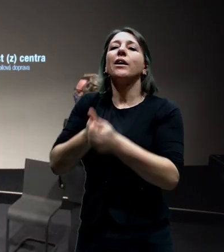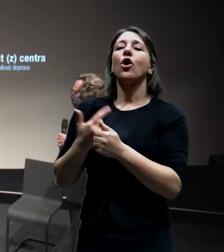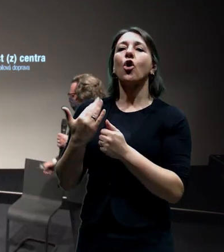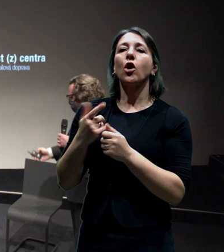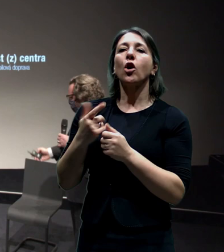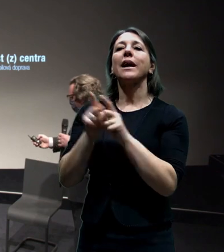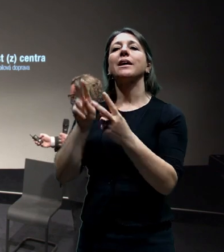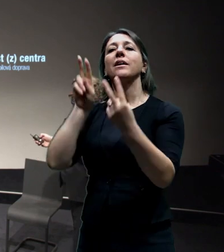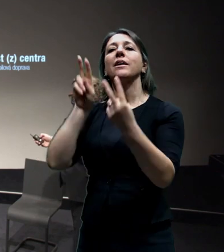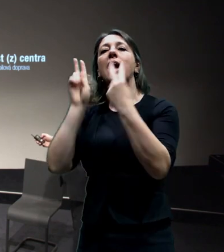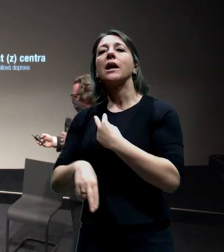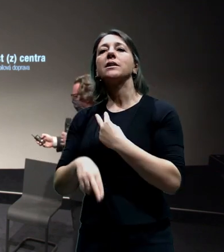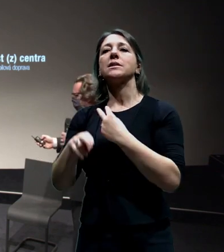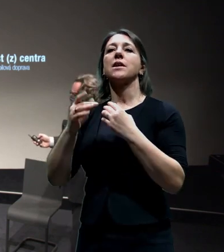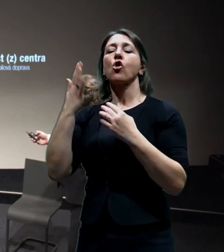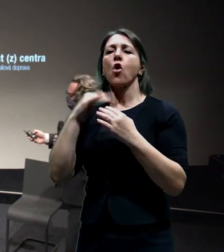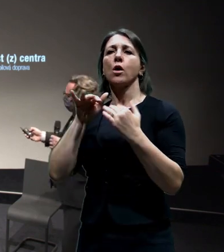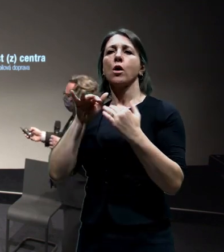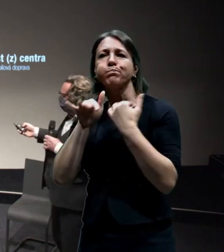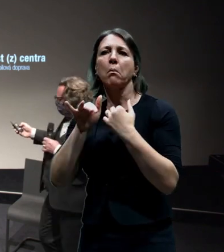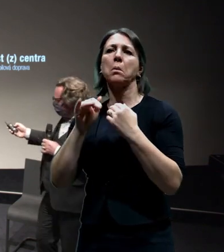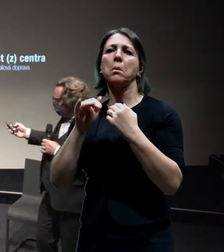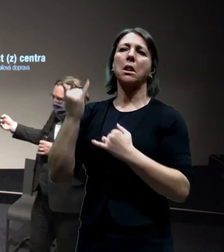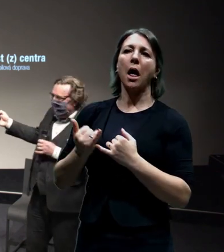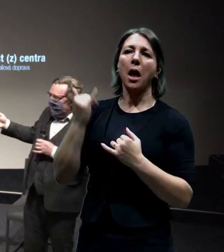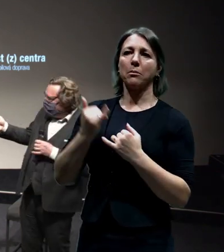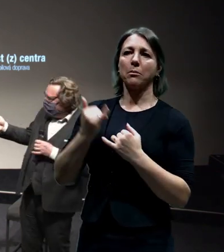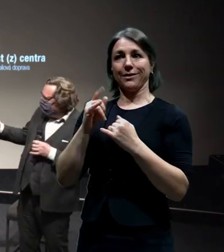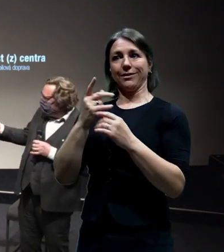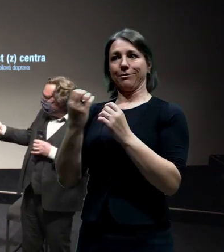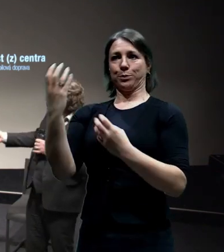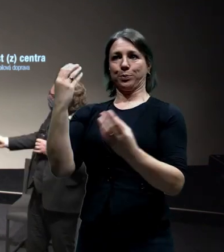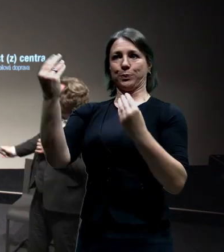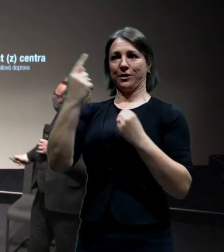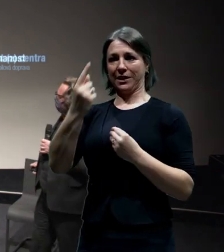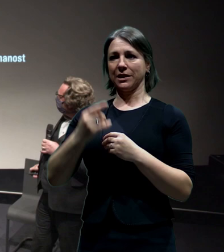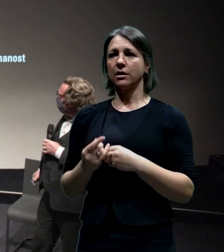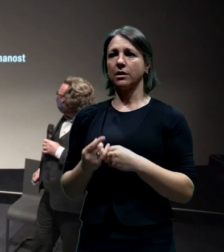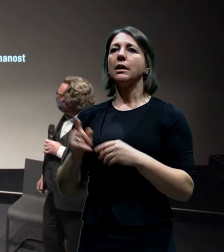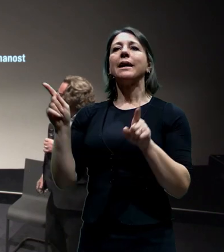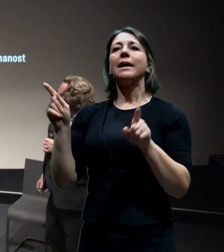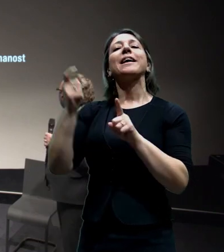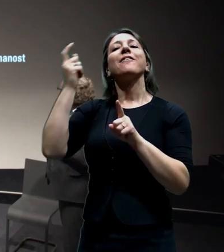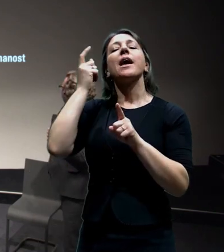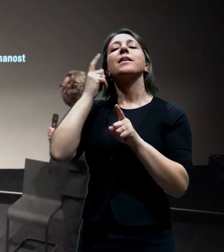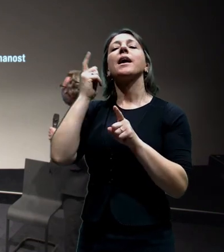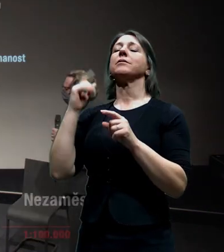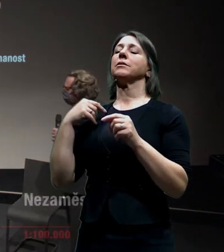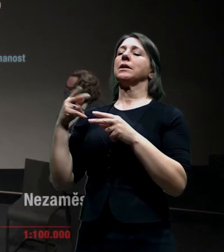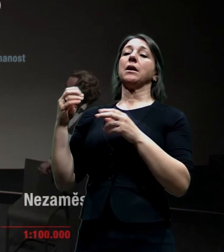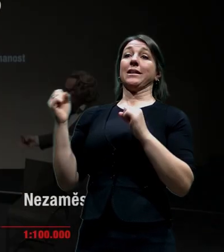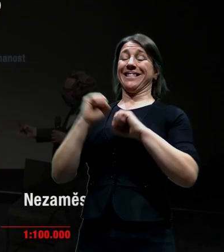komunikace. A nejde jenom o to, jak rychle se dostanete do centra, ale